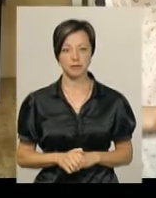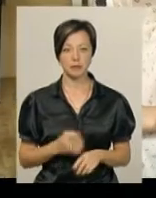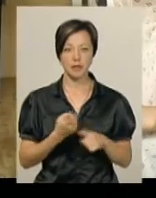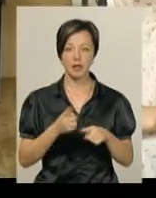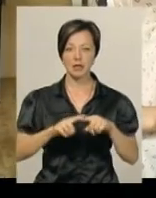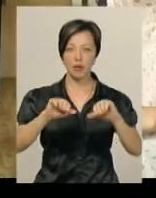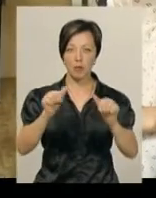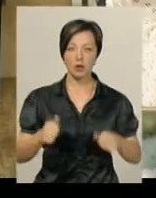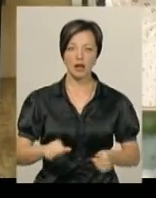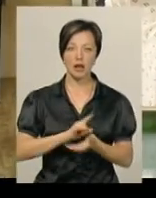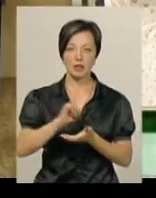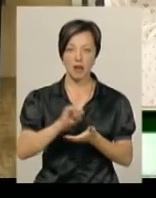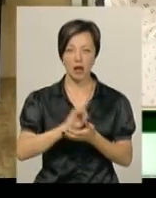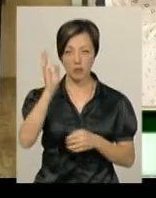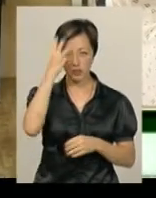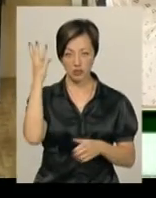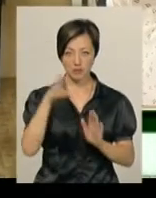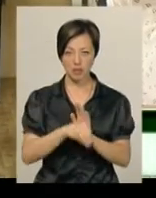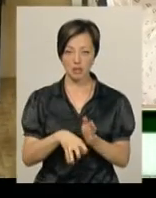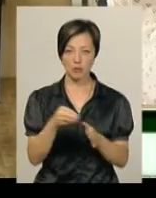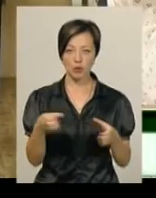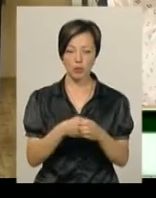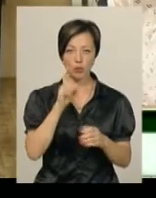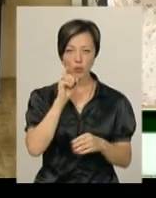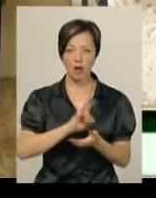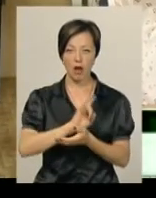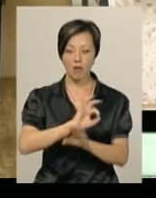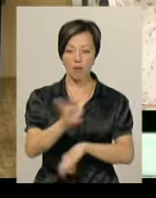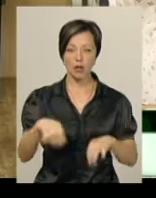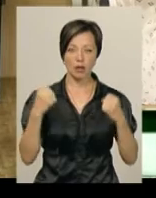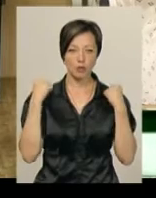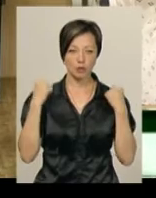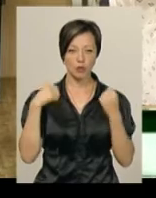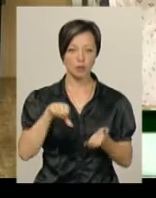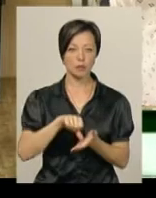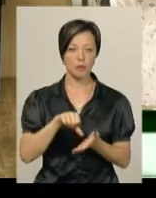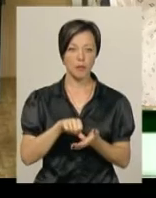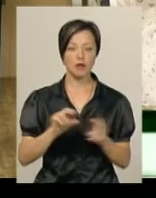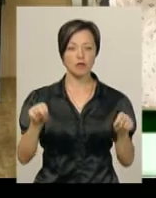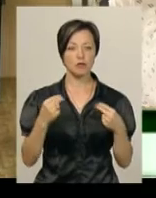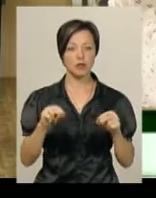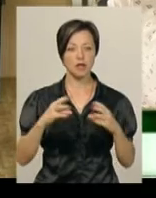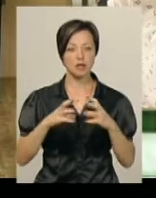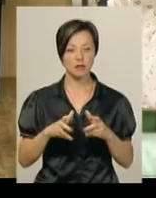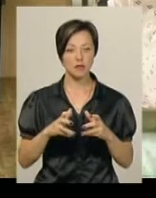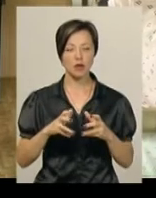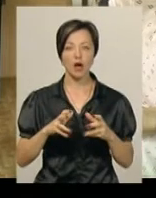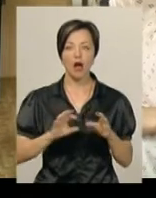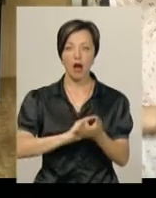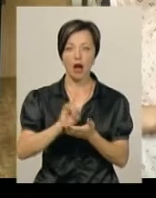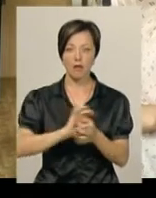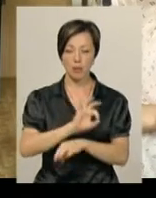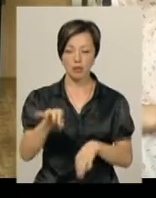Це модель літака, з якою хмельничани у складі збірної команди України з авіамодельного спорту брали участь у чемпіонаті світу з авіамодельного